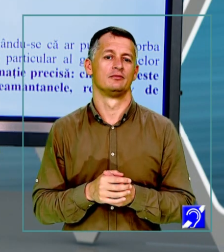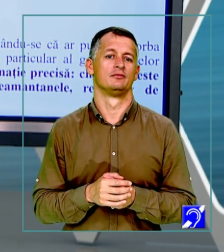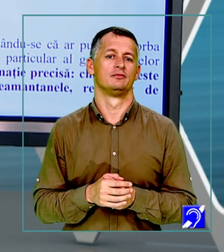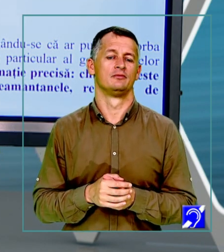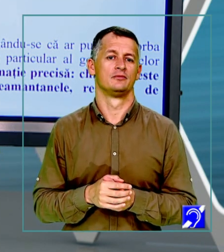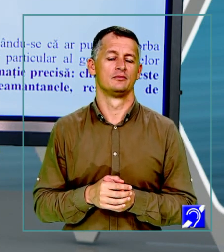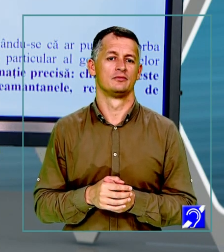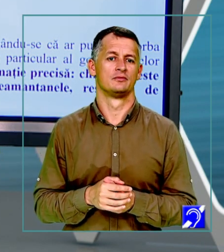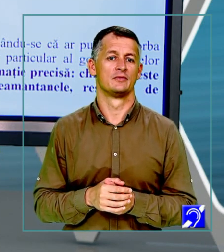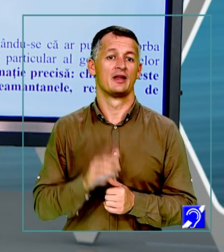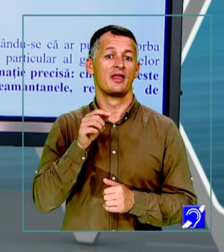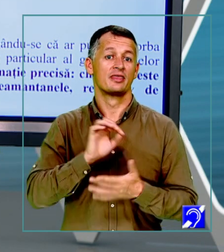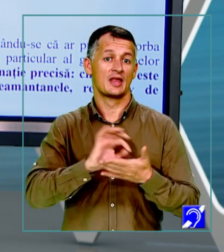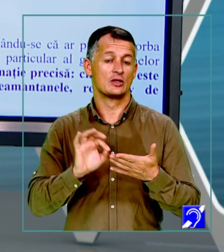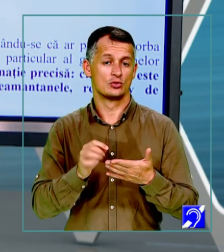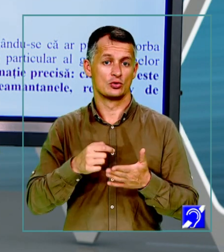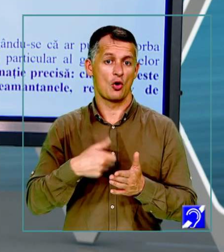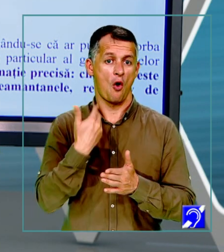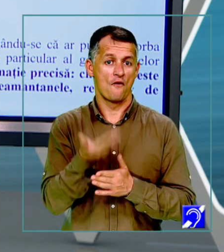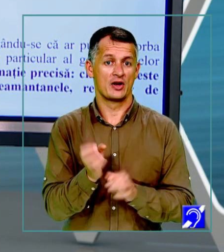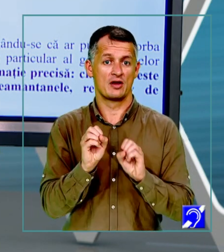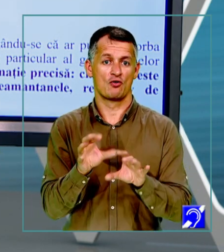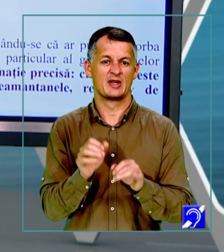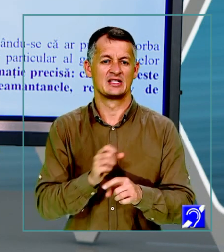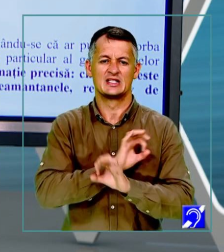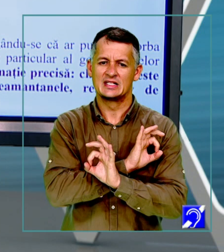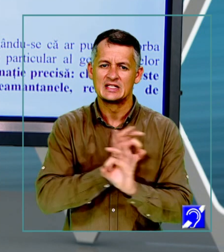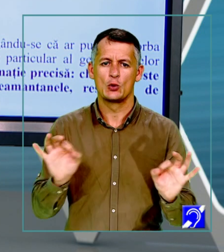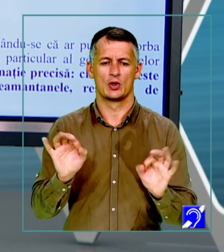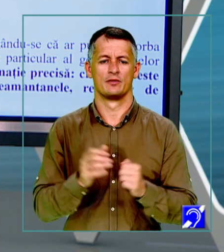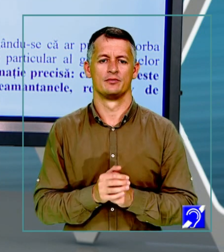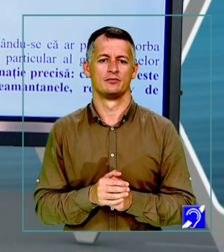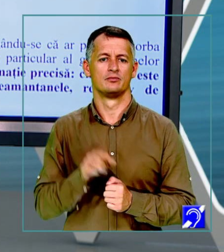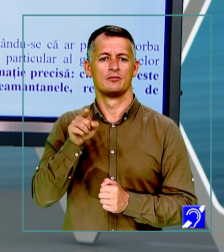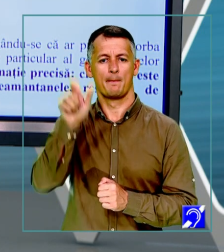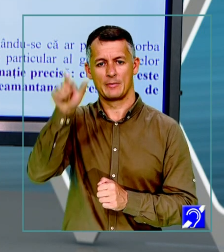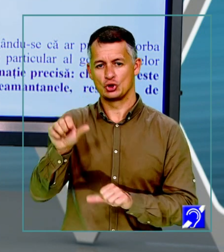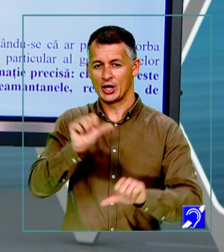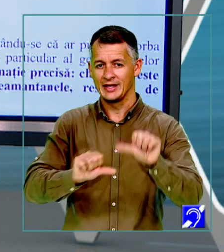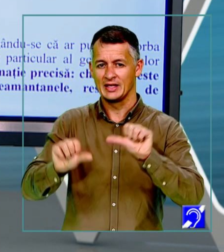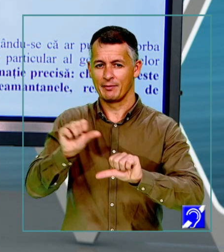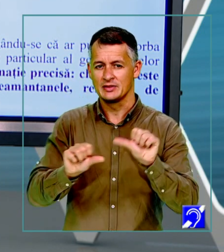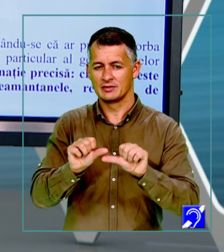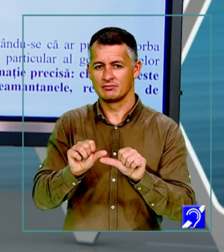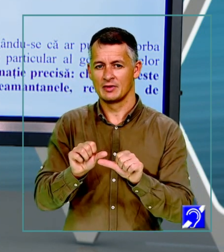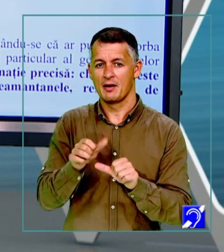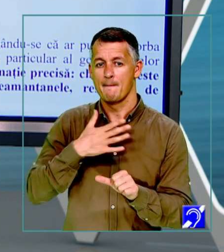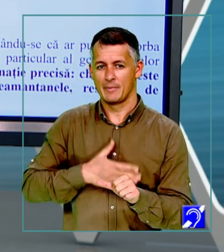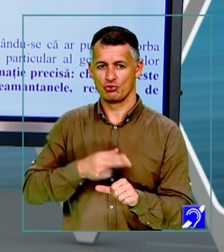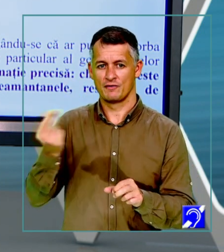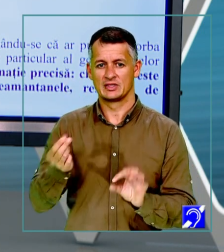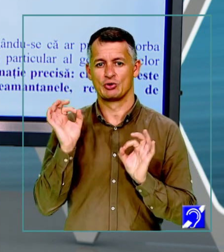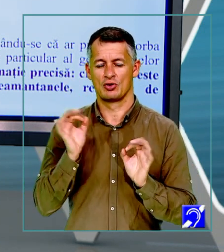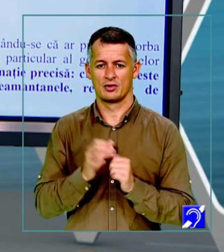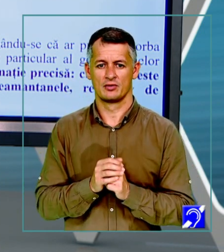informație precisă. Chimistul este pasionat de un anumit aspect în ceea ce privește geamantanele, respectiv de